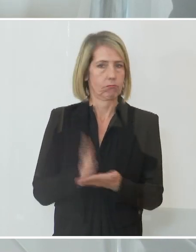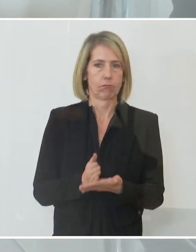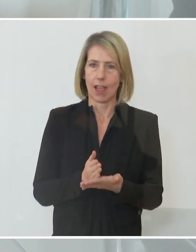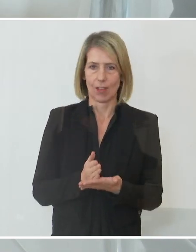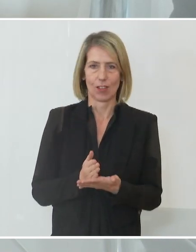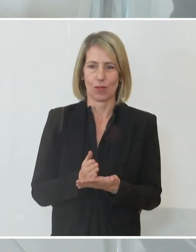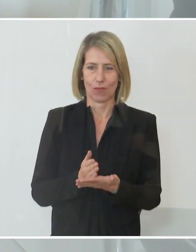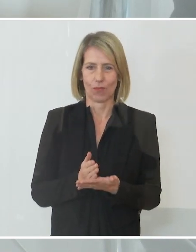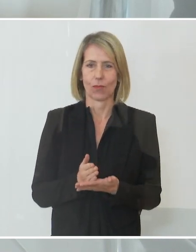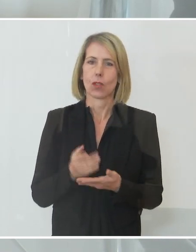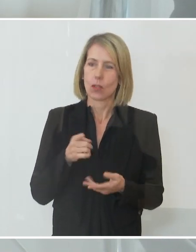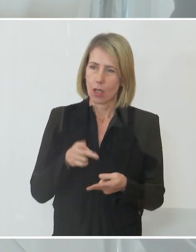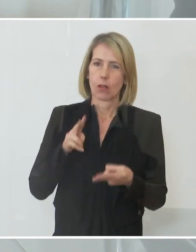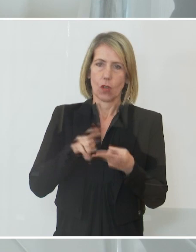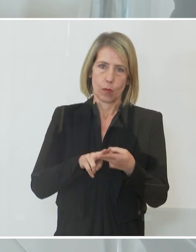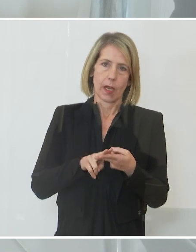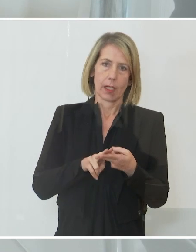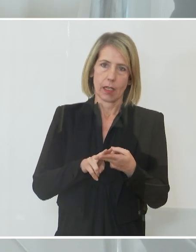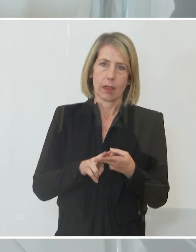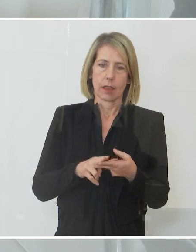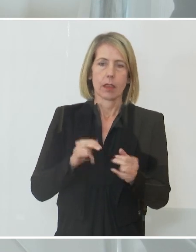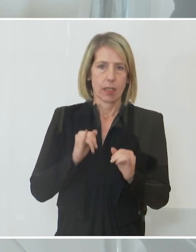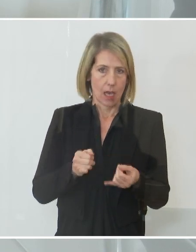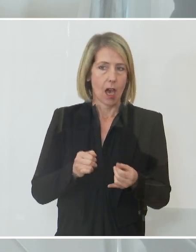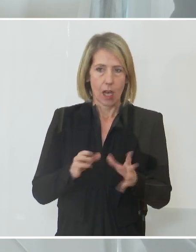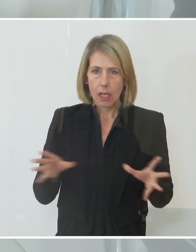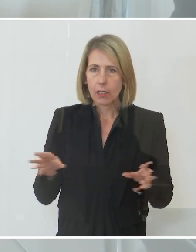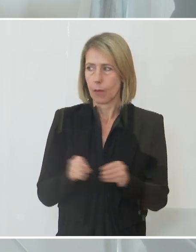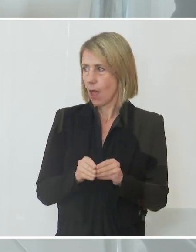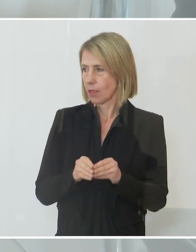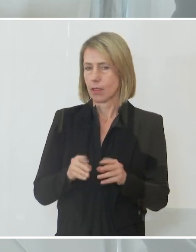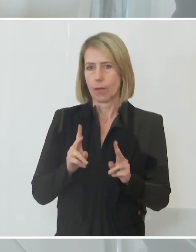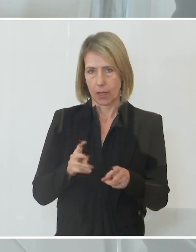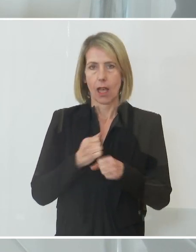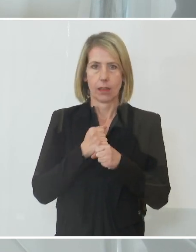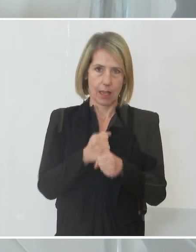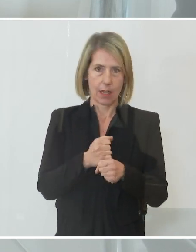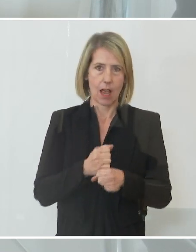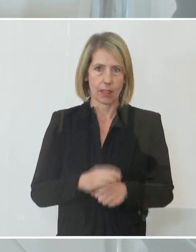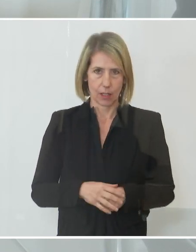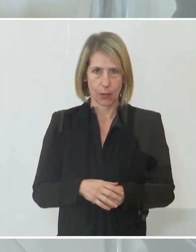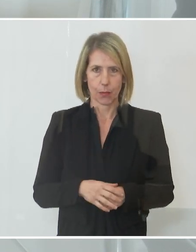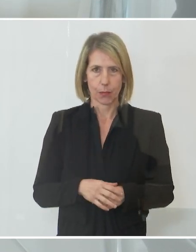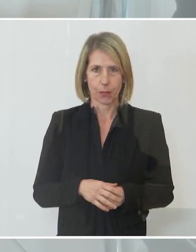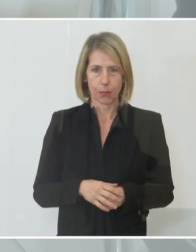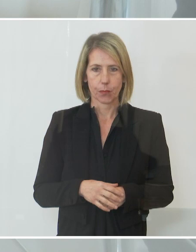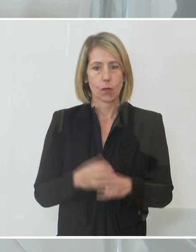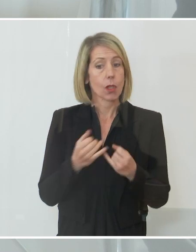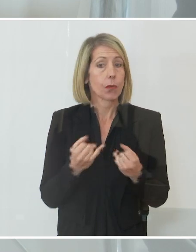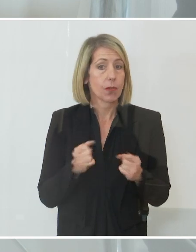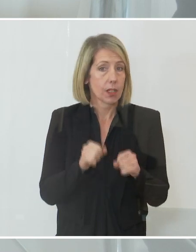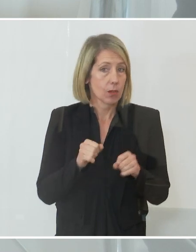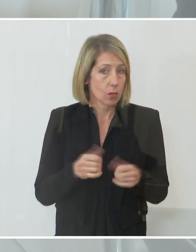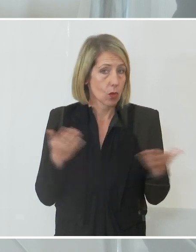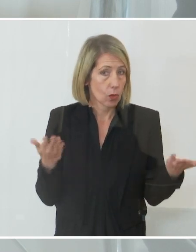wird und dieses Versprechen werden wir gemeinsam einhalten. Wie ist das möglich?